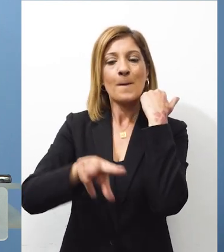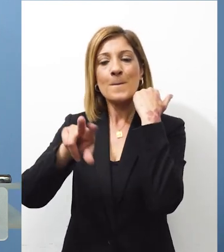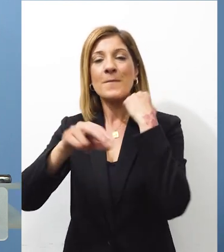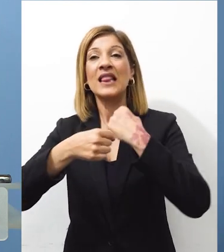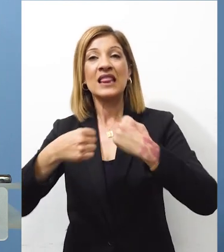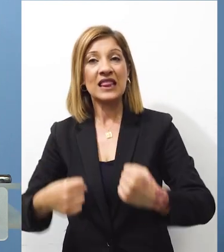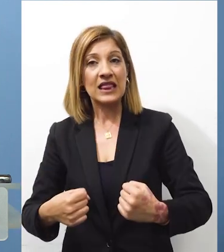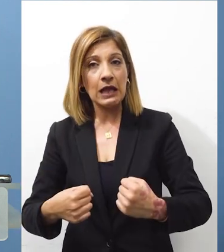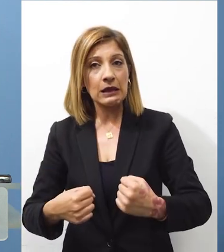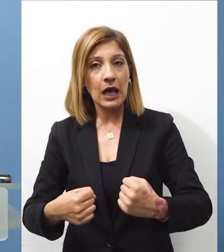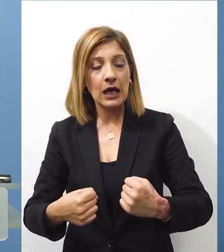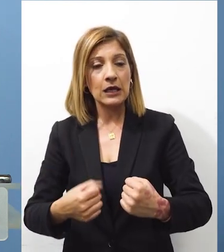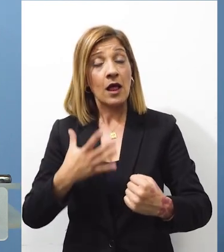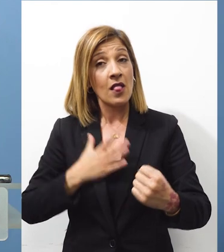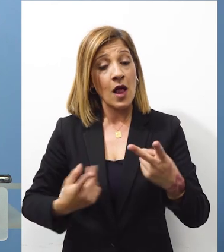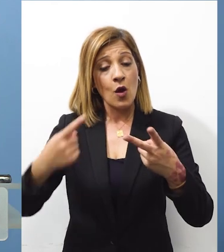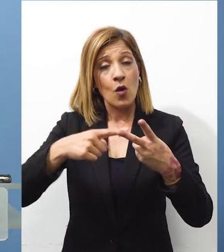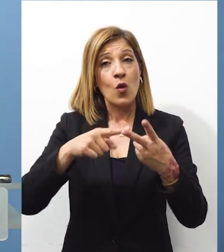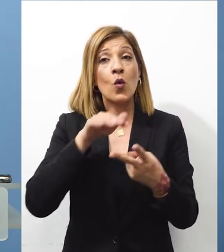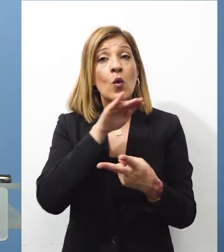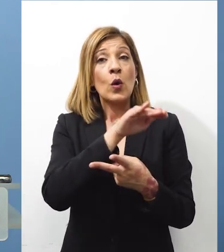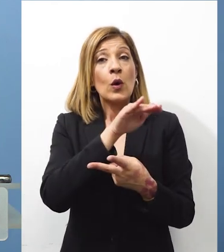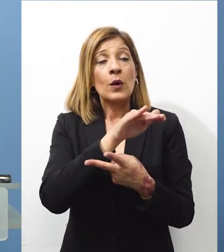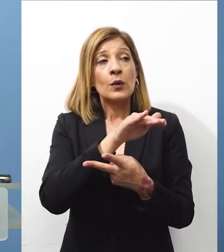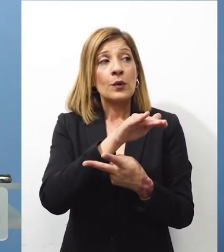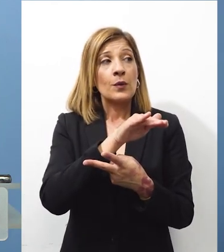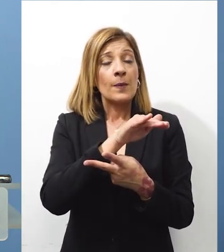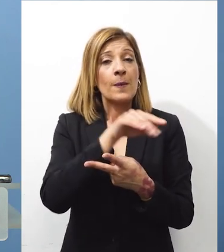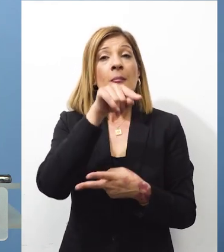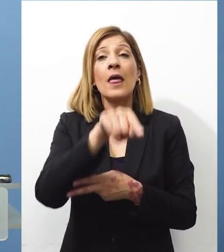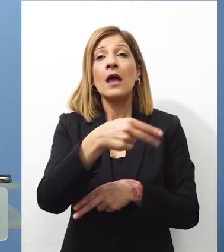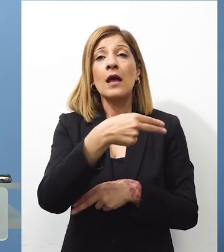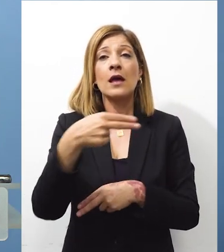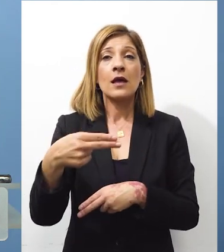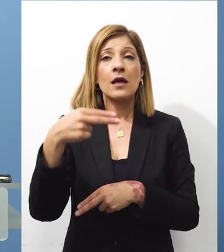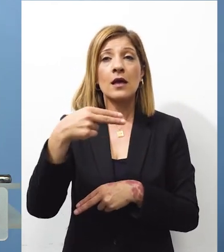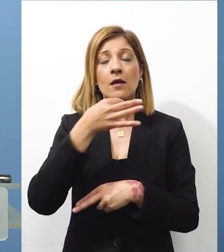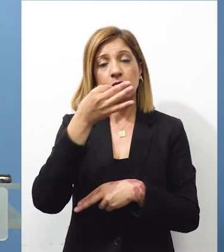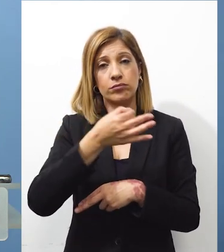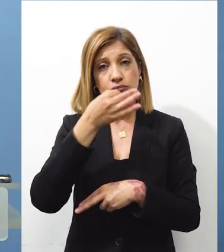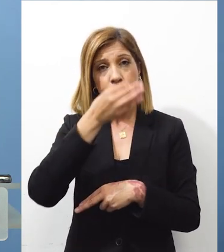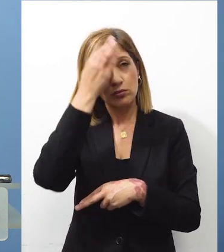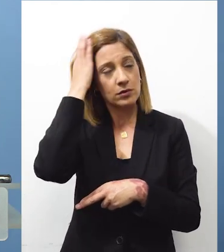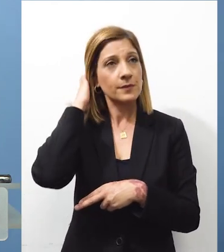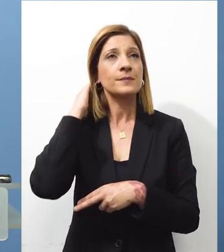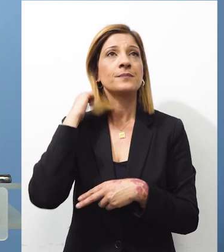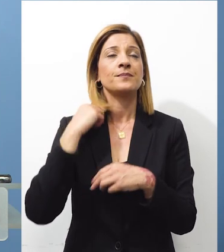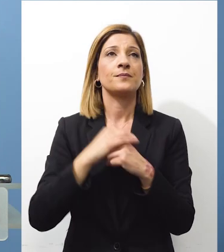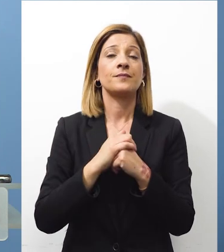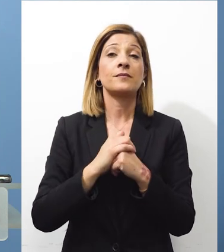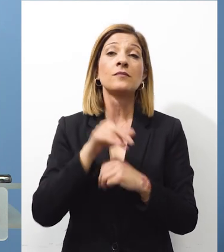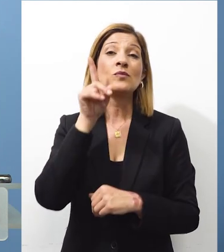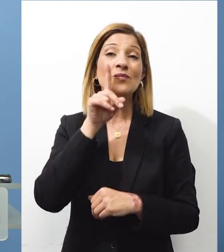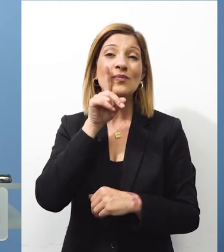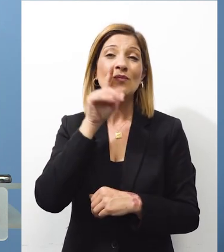Τατάρ και πιστεύω να σας ρωτήσω εάν ισχύει αυτό το οποίο λέγεται ότι η